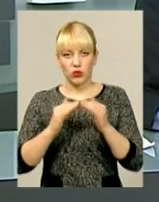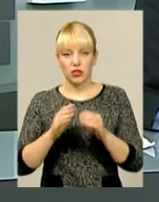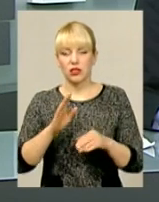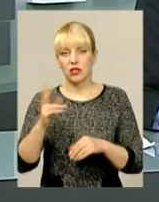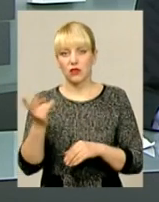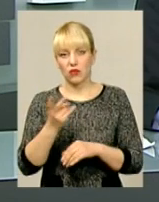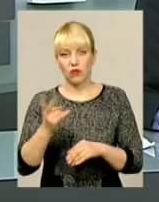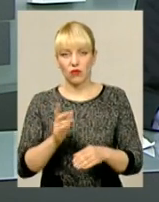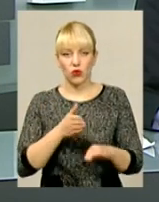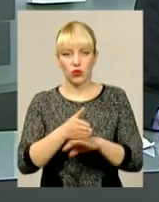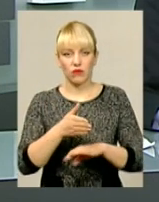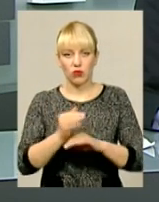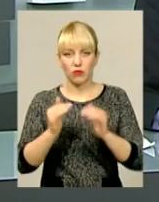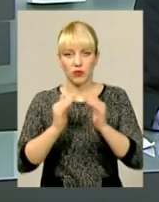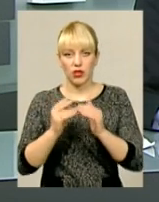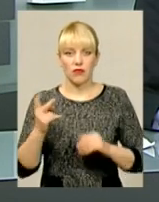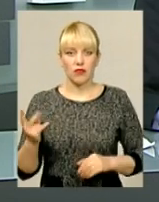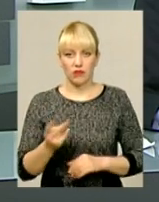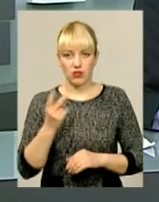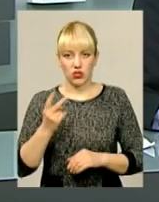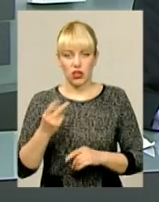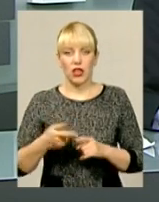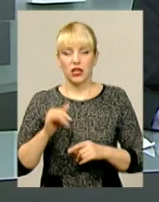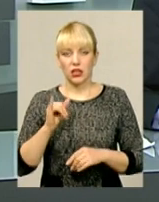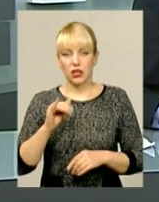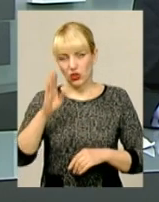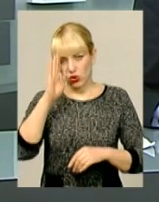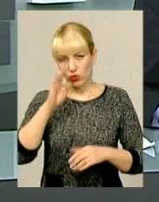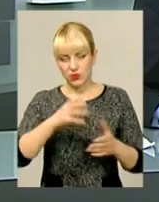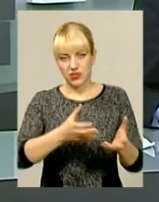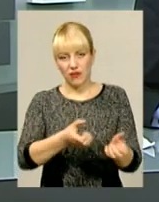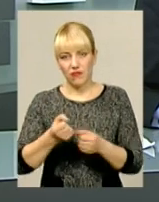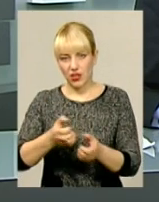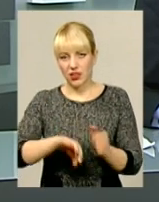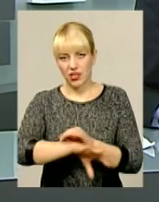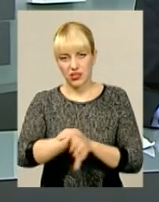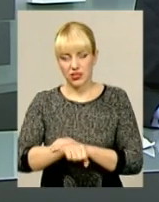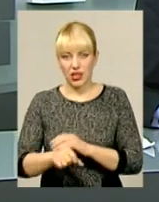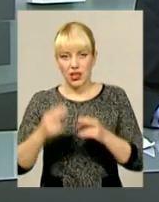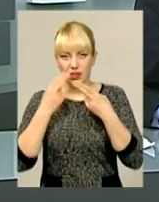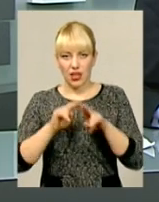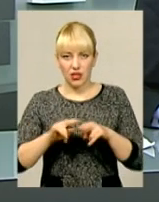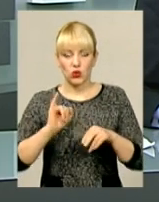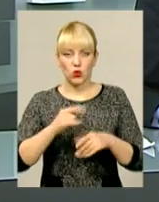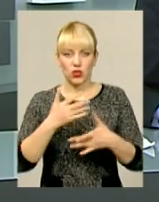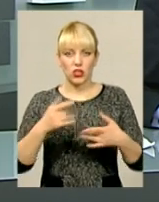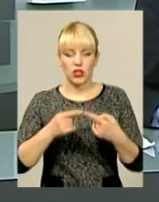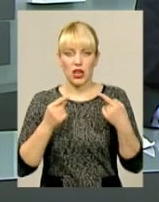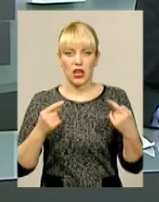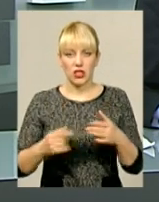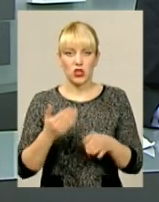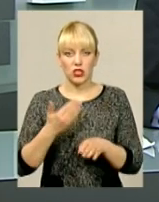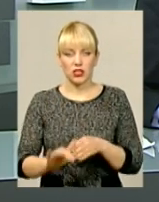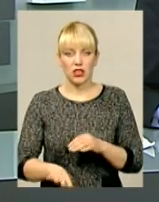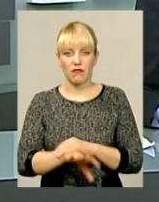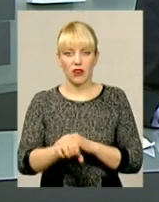навідувалась до котеджу двічі, повідомляють правоохоронці. Звідти хлопці винесли техніку та інші цінні речі. Частину вкраденого їм